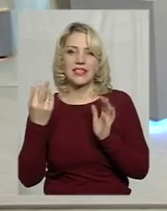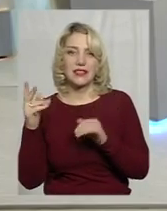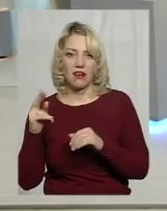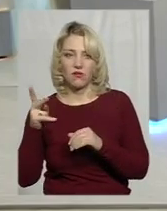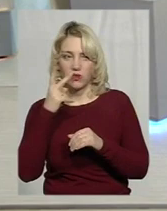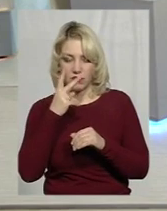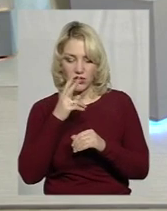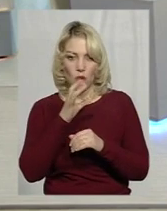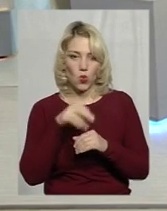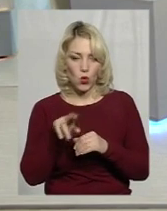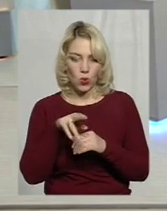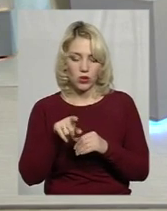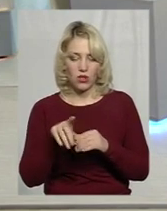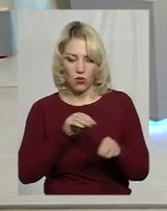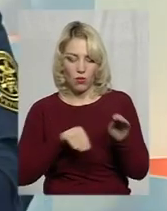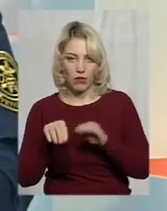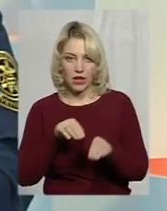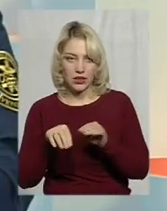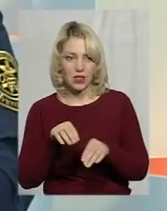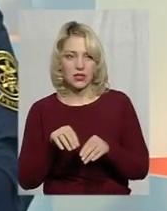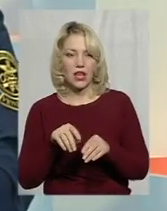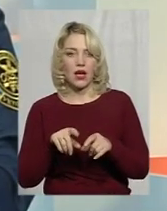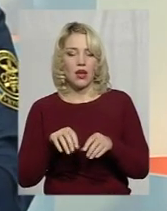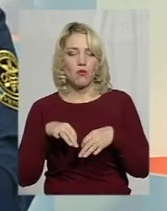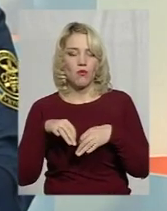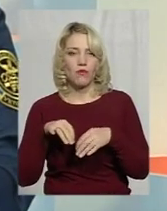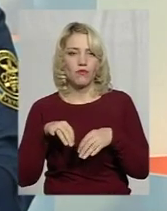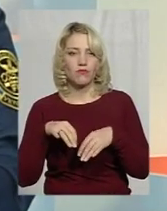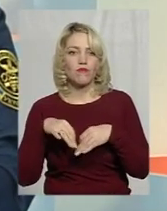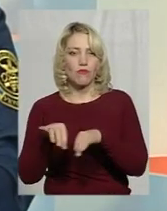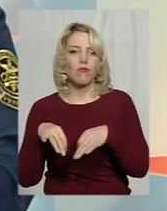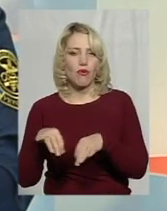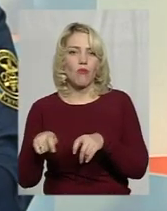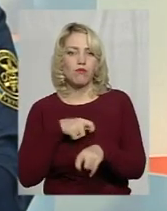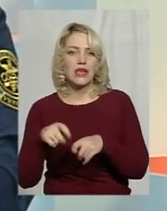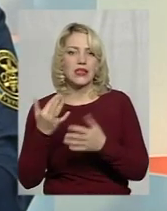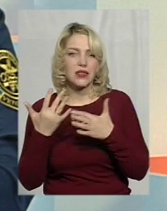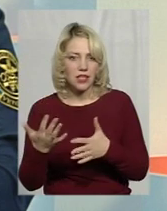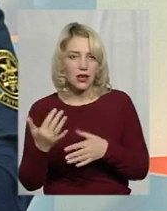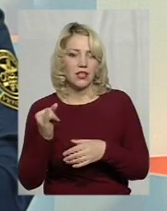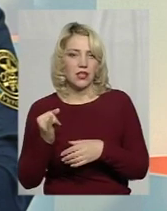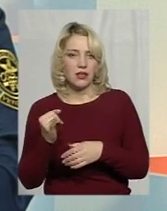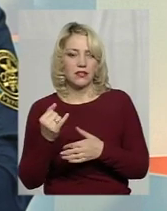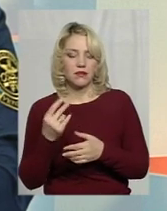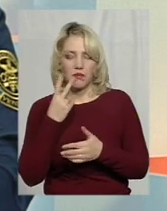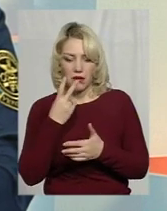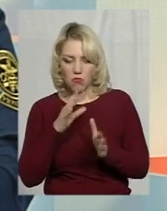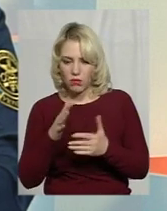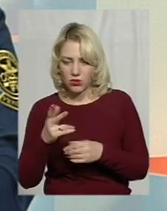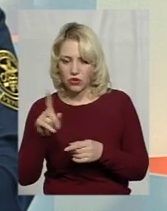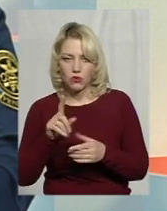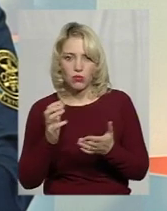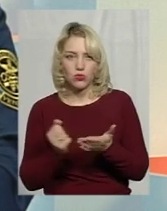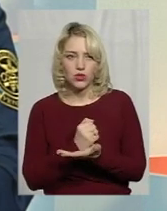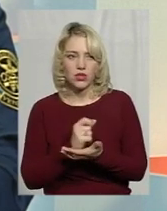Вінкоду, комплектацію, пробіг і там ще деякі моменти, виходить, що вже